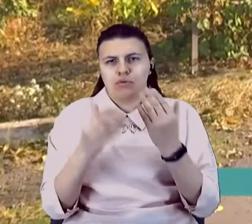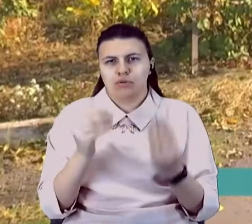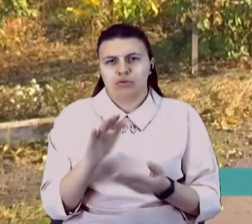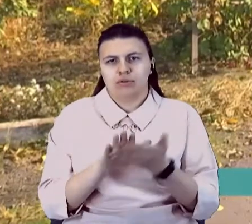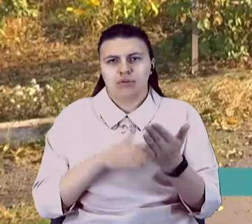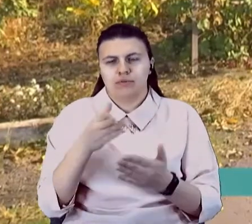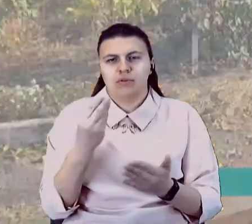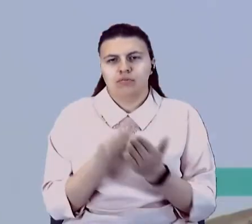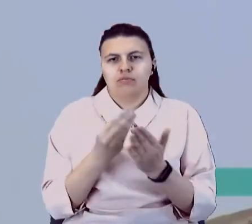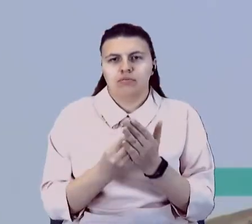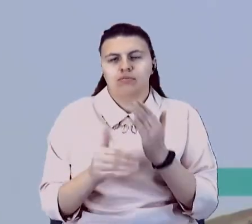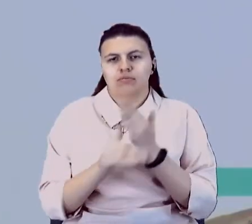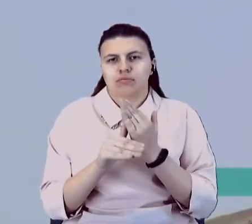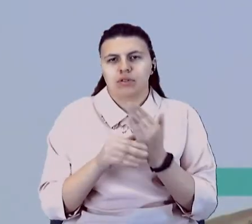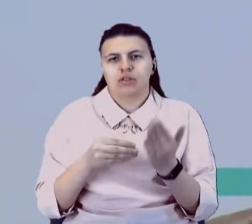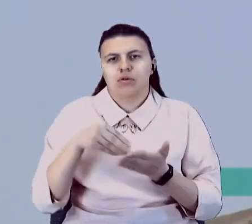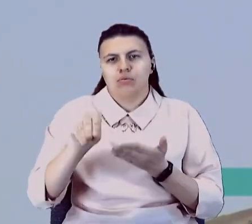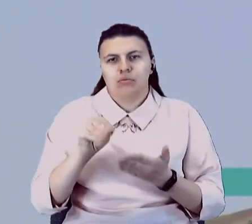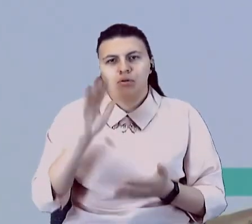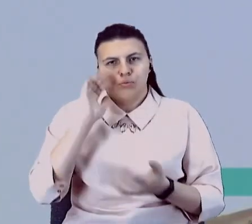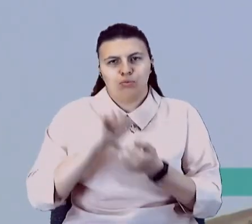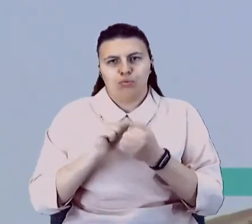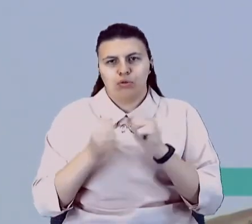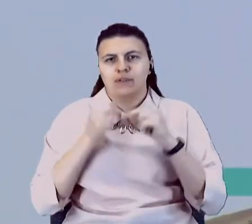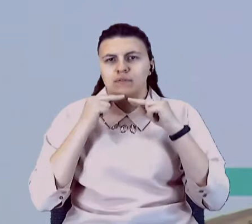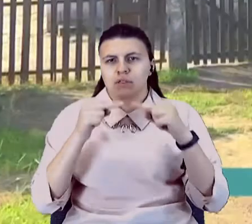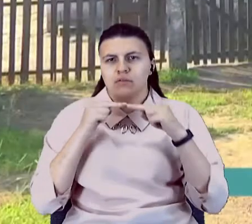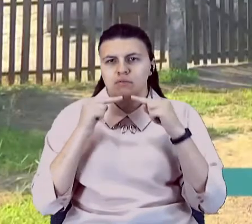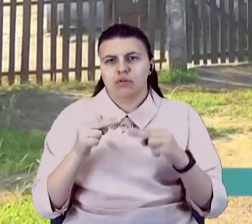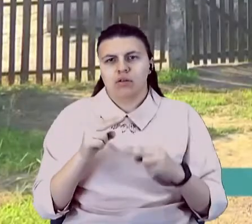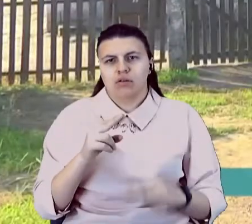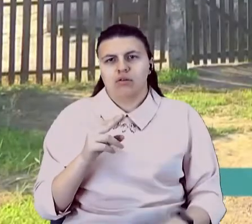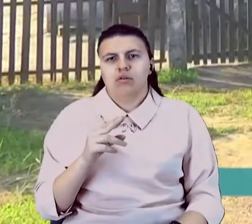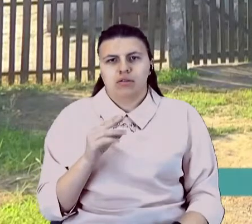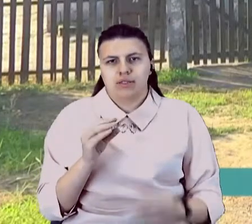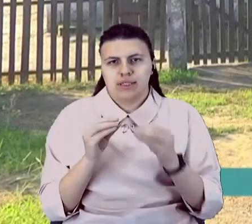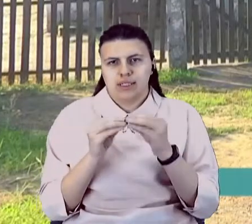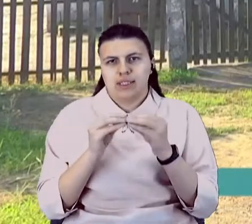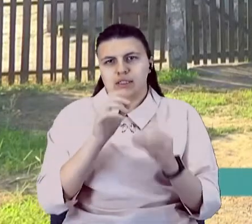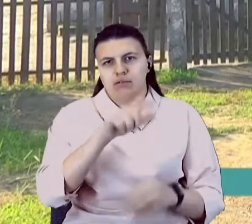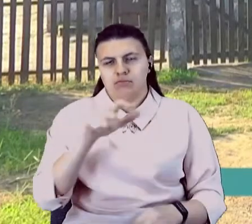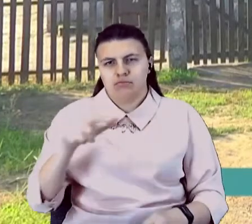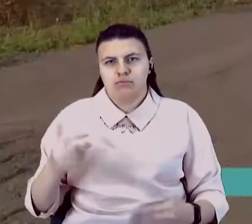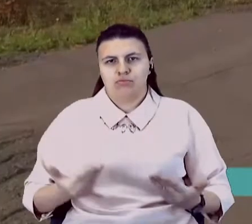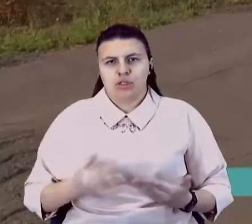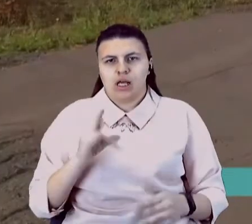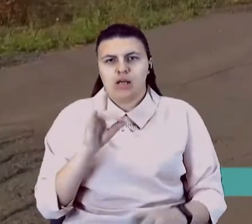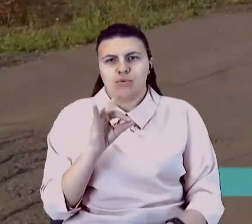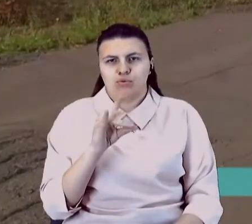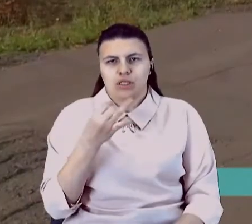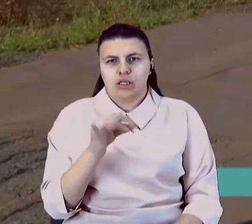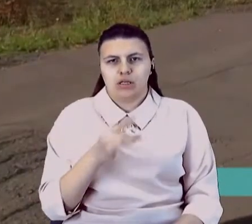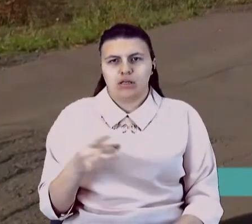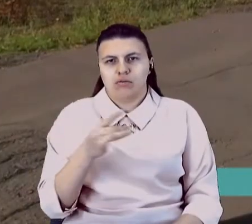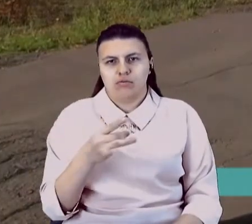допомоги на закупівлю твердого палива звертається щонайменше з десяток жителів Кальмівського району. Ми виходимо